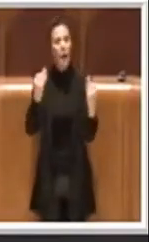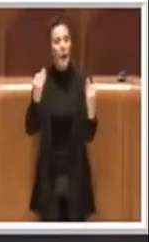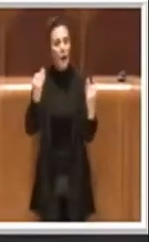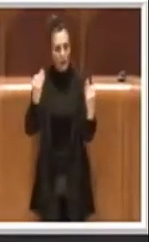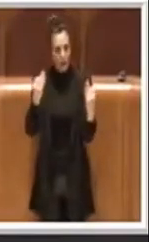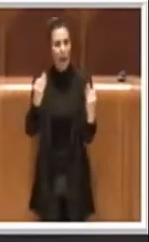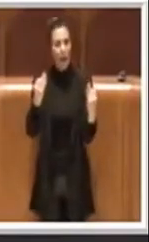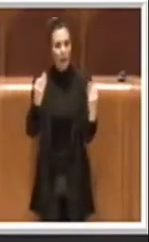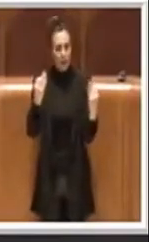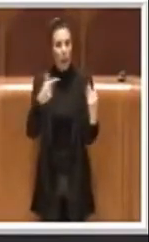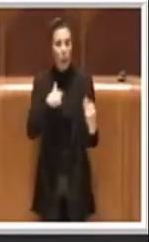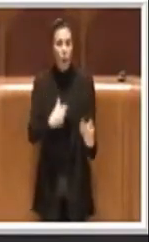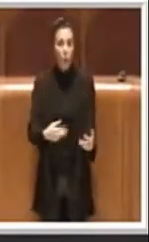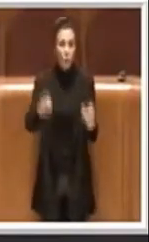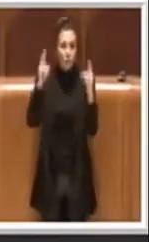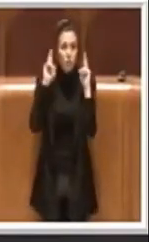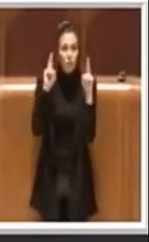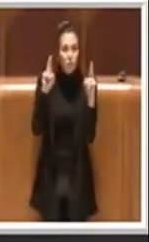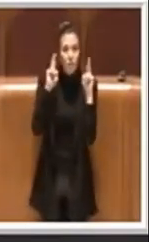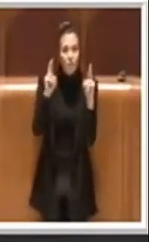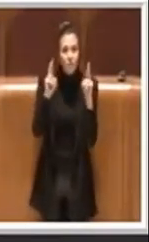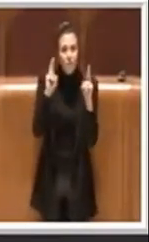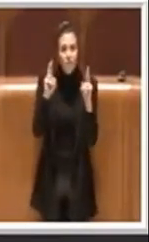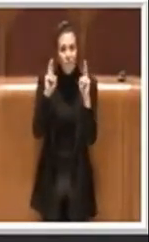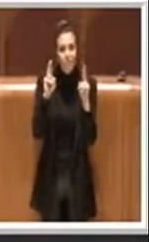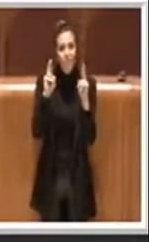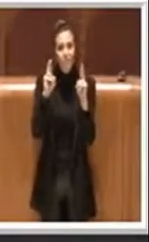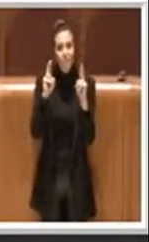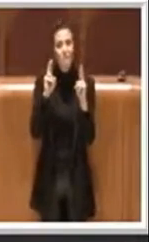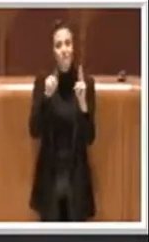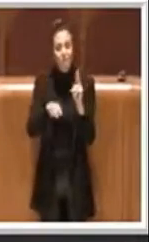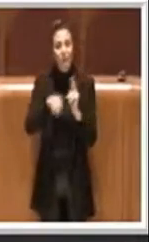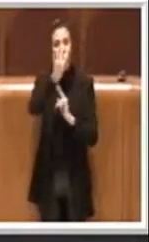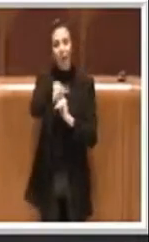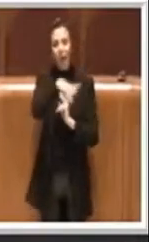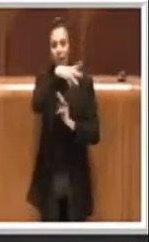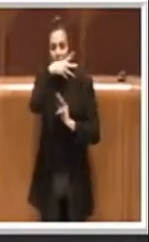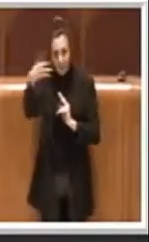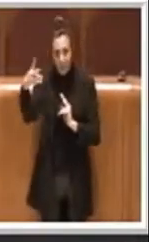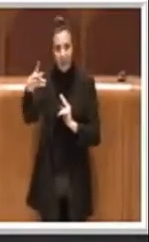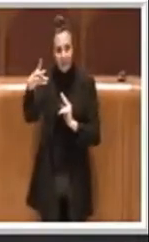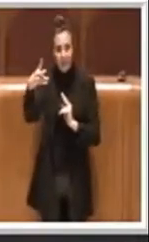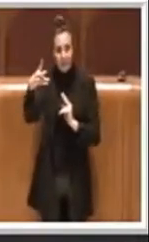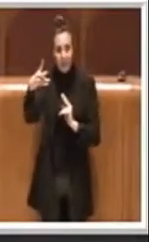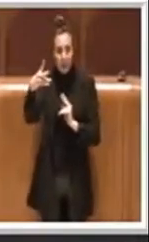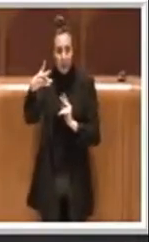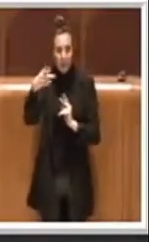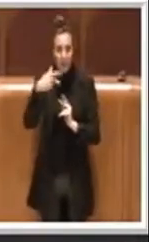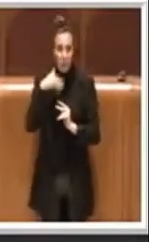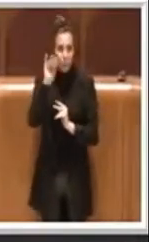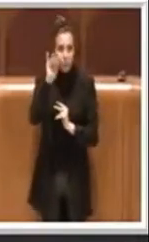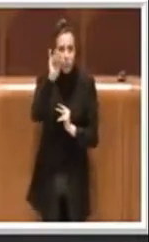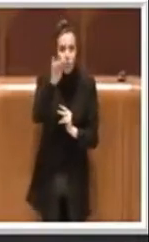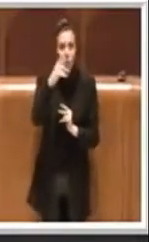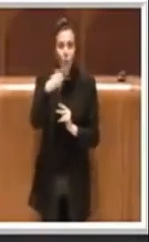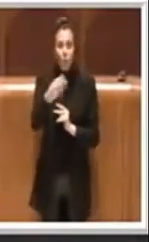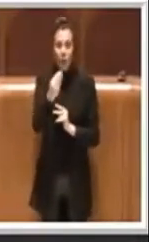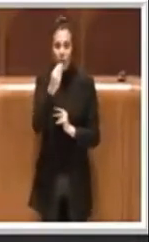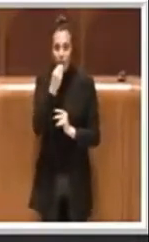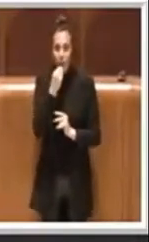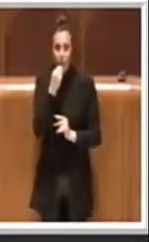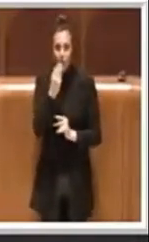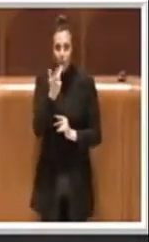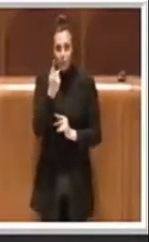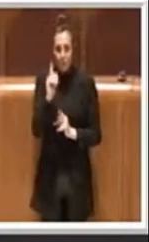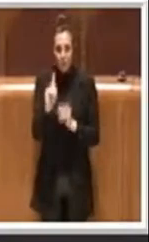ovviamente insomma io mi auguro che possa essere calendarizzata a breve anche quella sulla food policy perciò sulla politica del